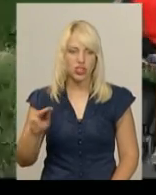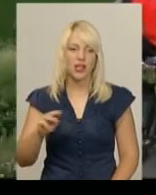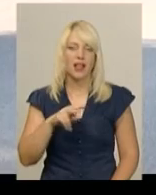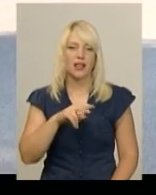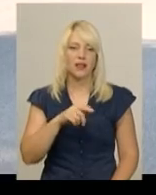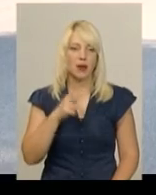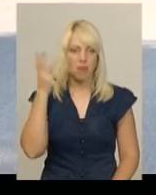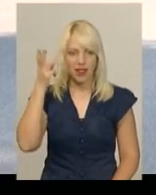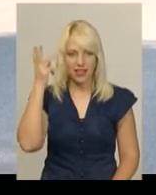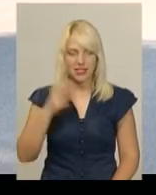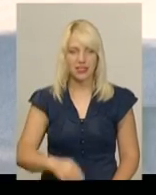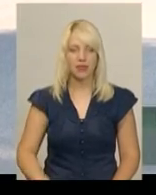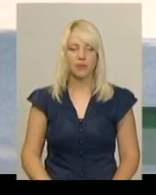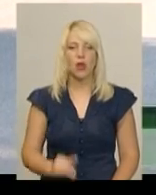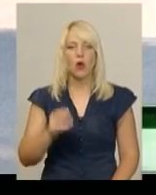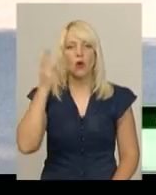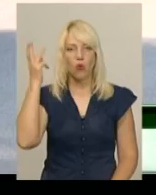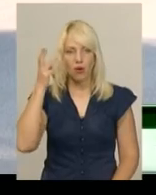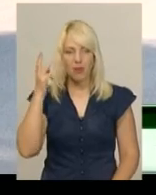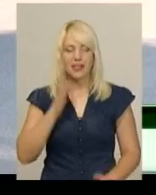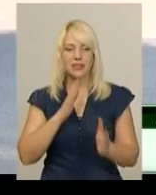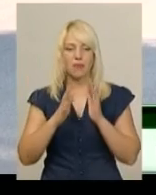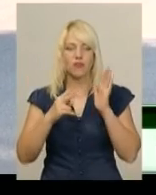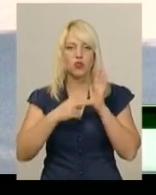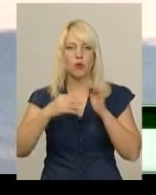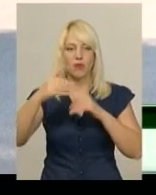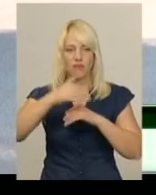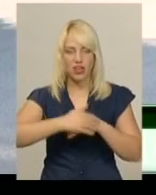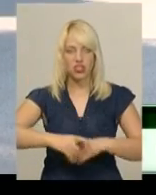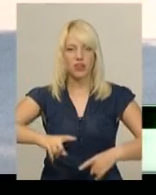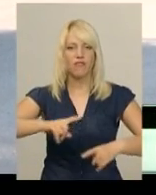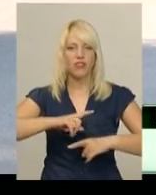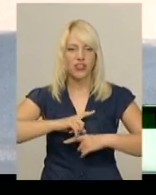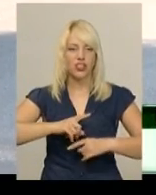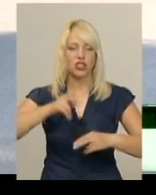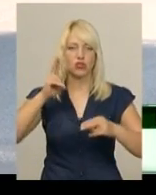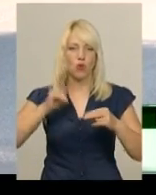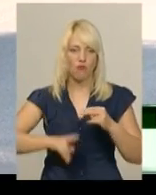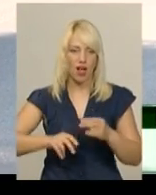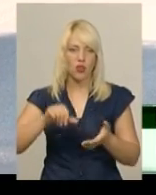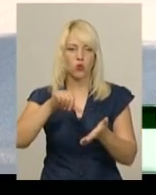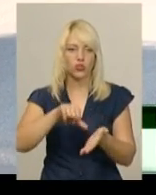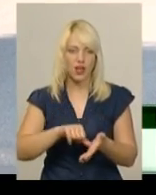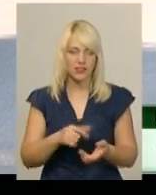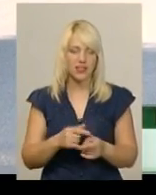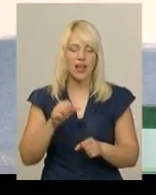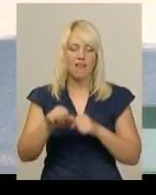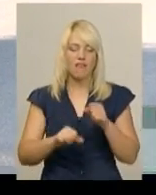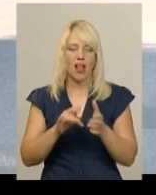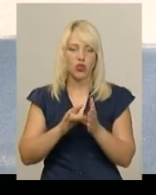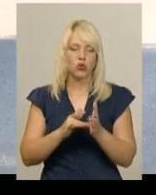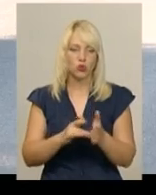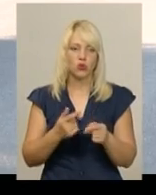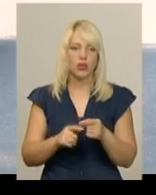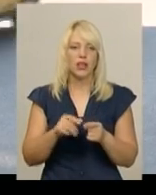«У Хмельницькому дендропарку майже о сьомій годині вечора фінішували сьогодні учасники велотуру. З дистанції, розповів